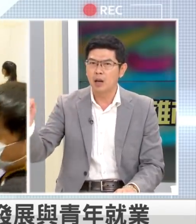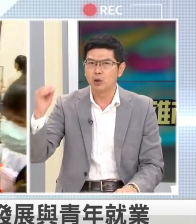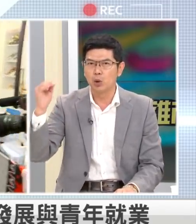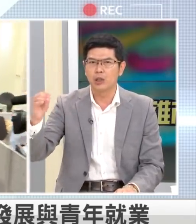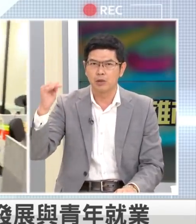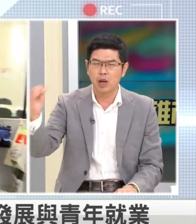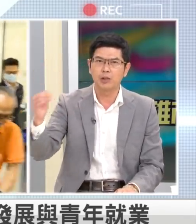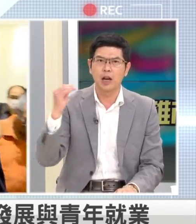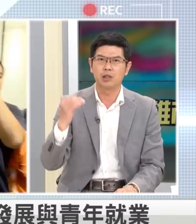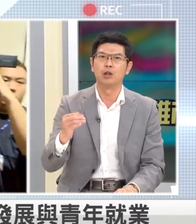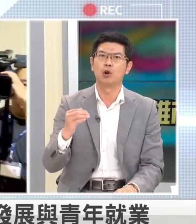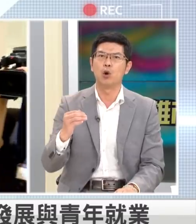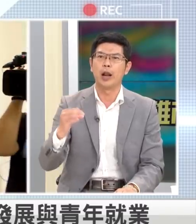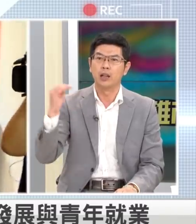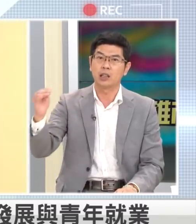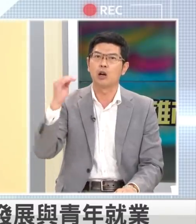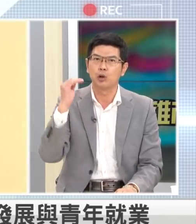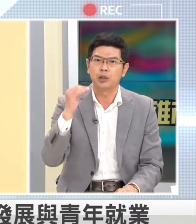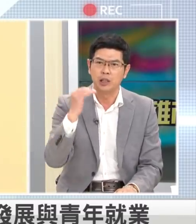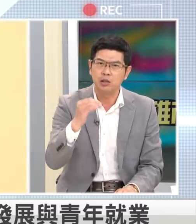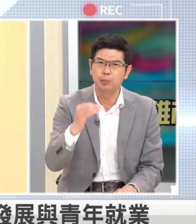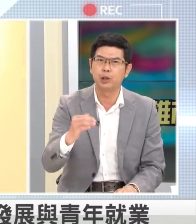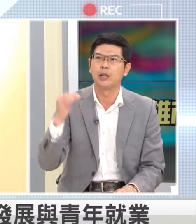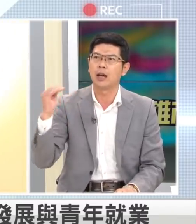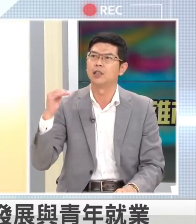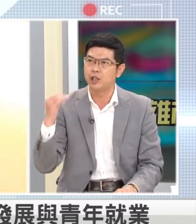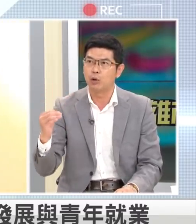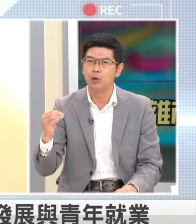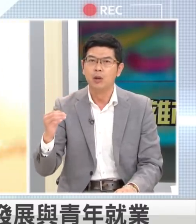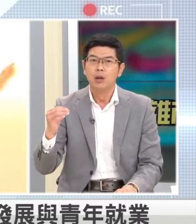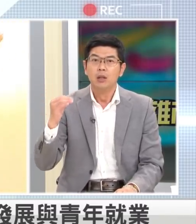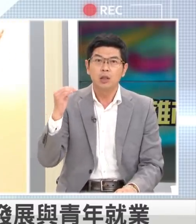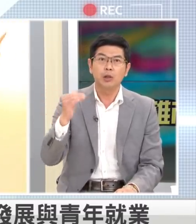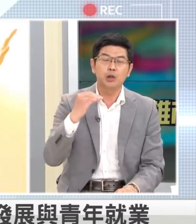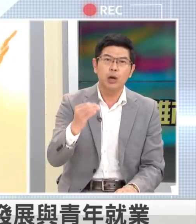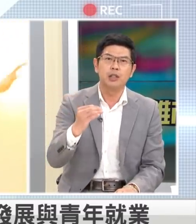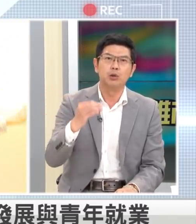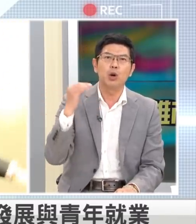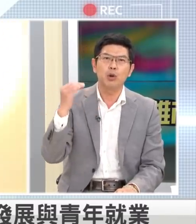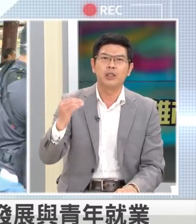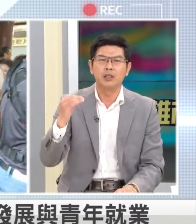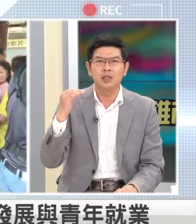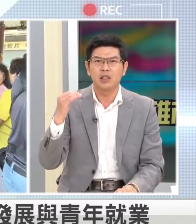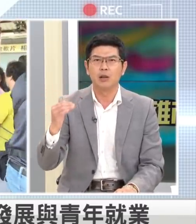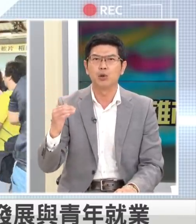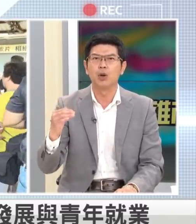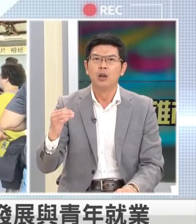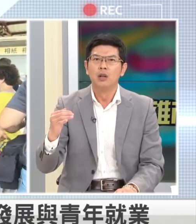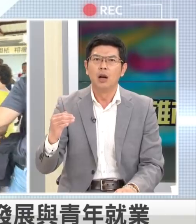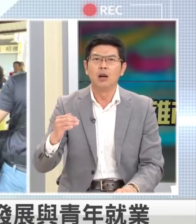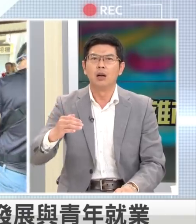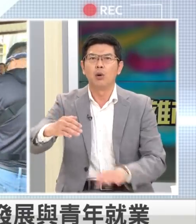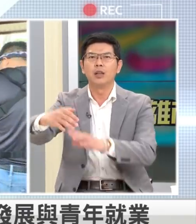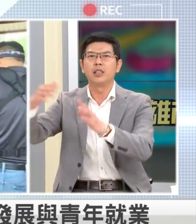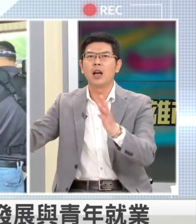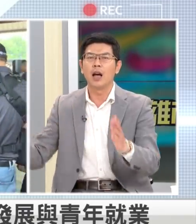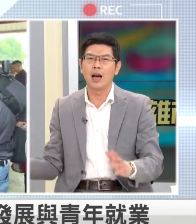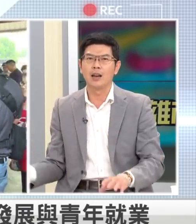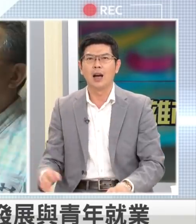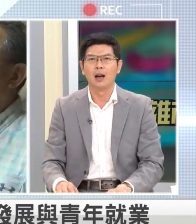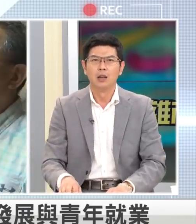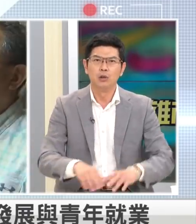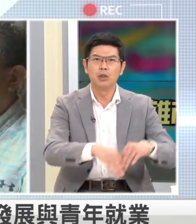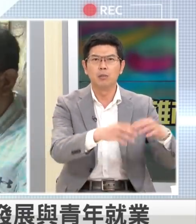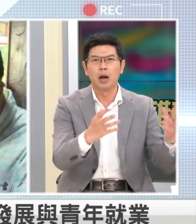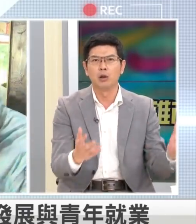看到了多少招商成功回来而高雄停滞不前他的焦虑这都是愿景如果愿景是讲说黄金海